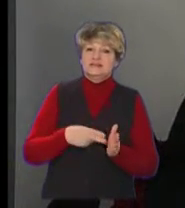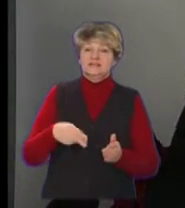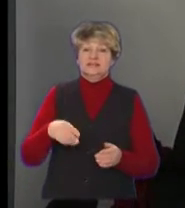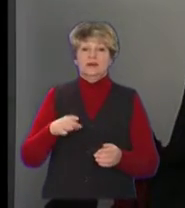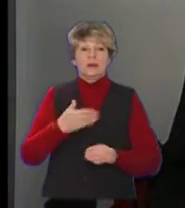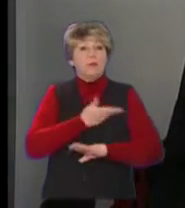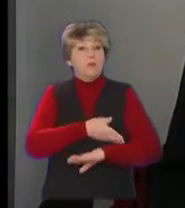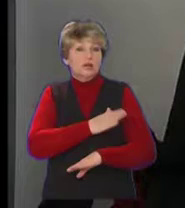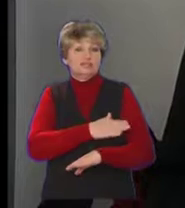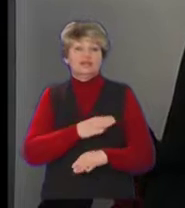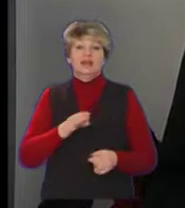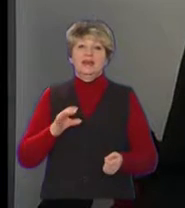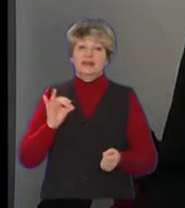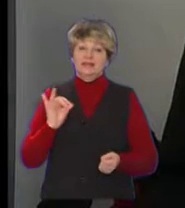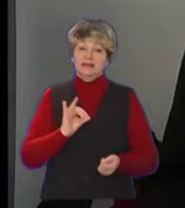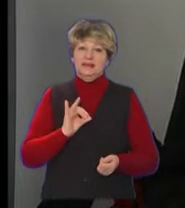ініціаторами.